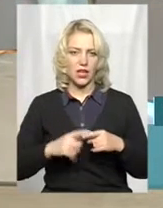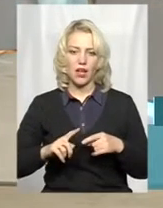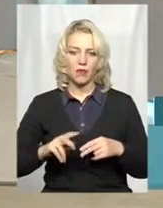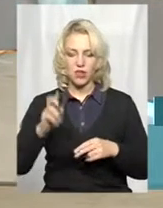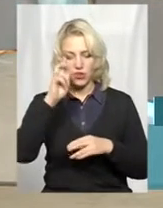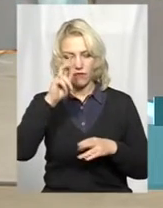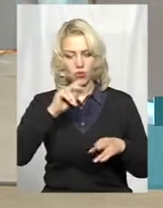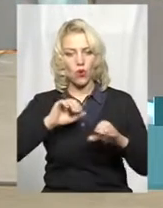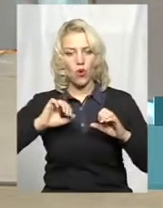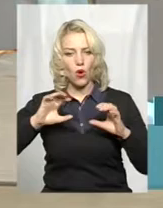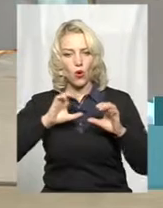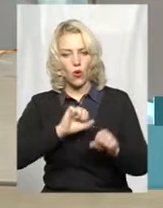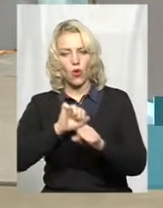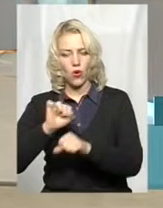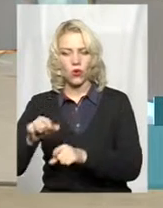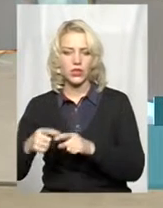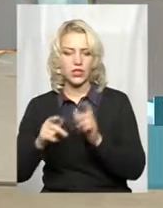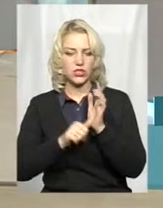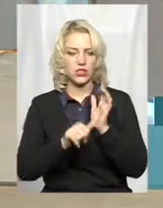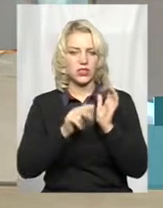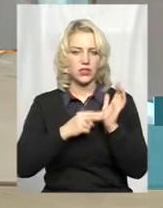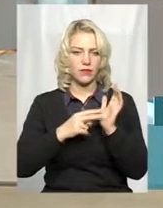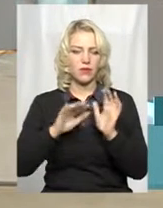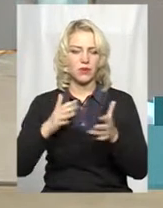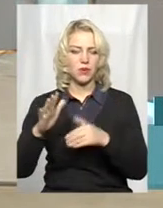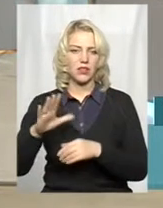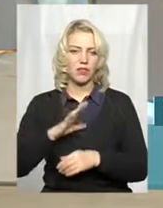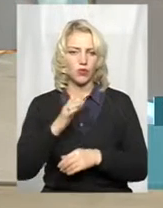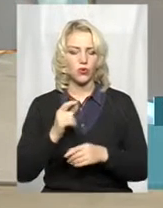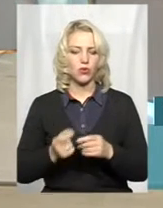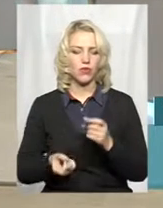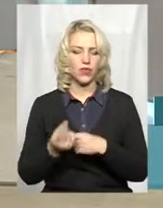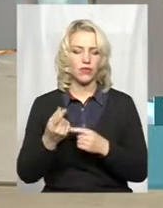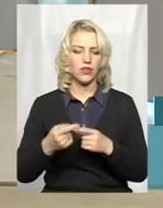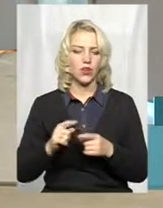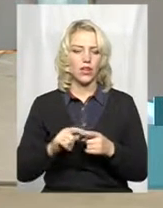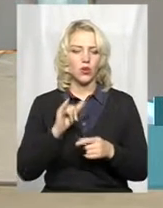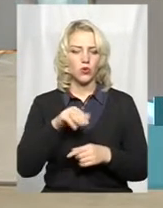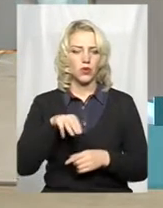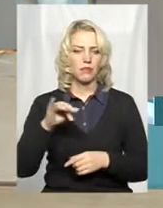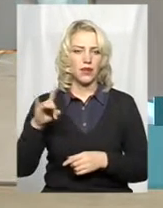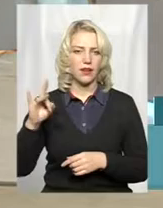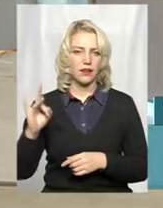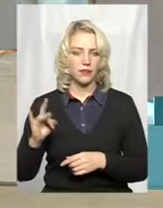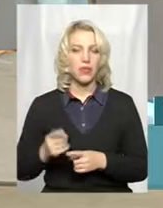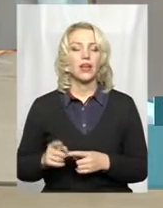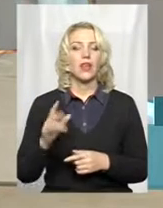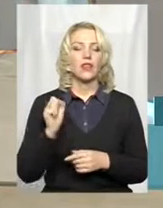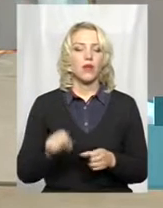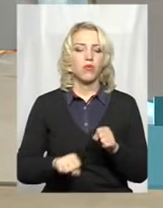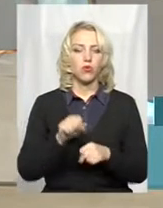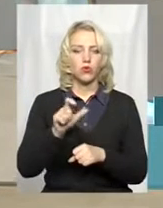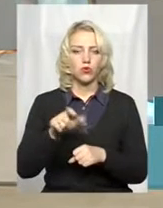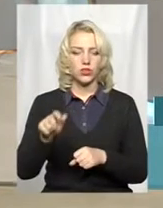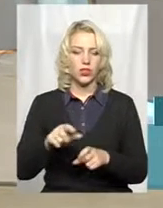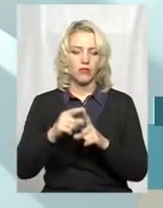і 67 випадків було виявлено користувачами угідь УТМР. На порушників